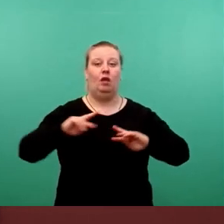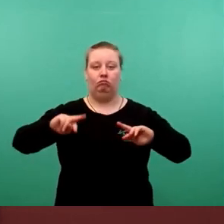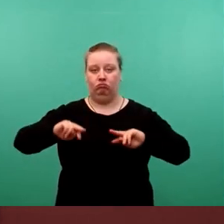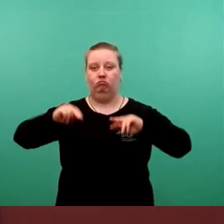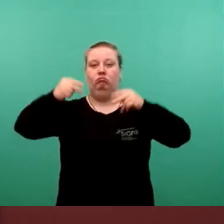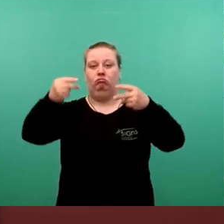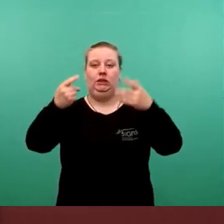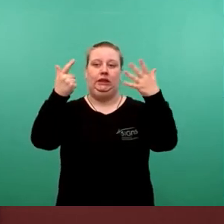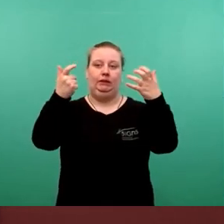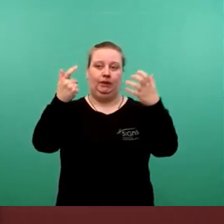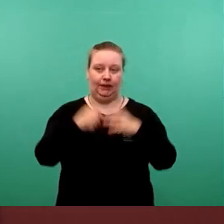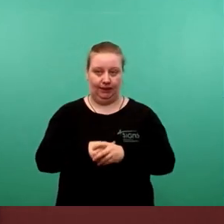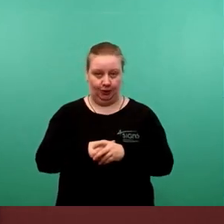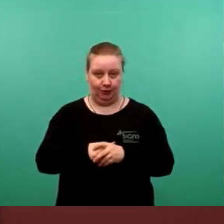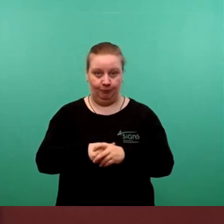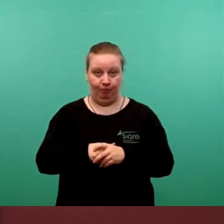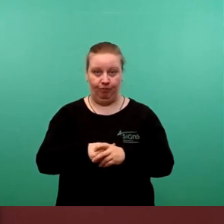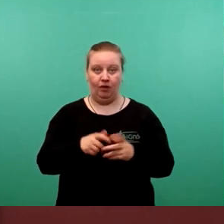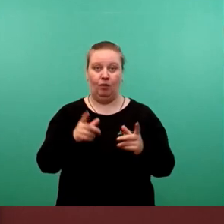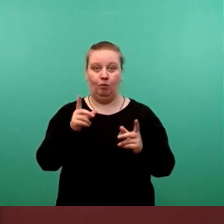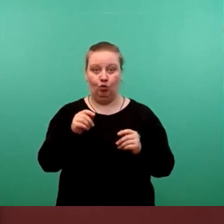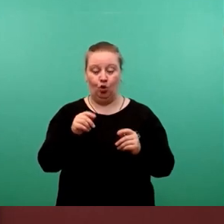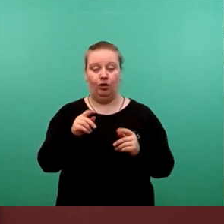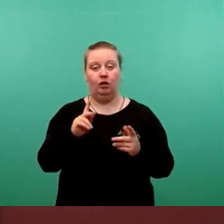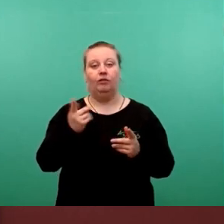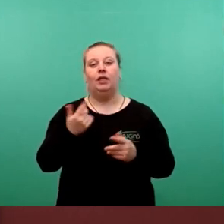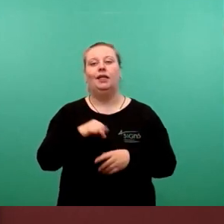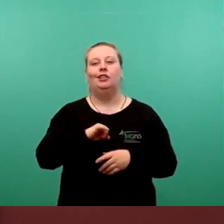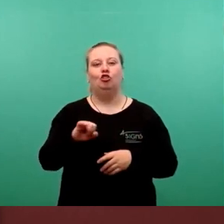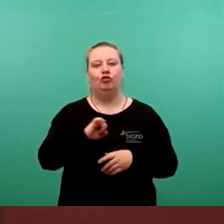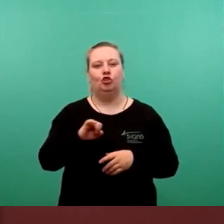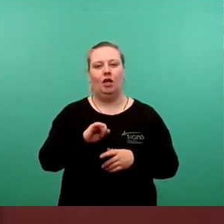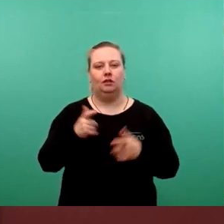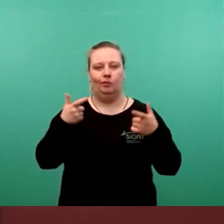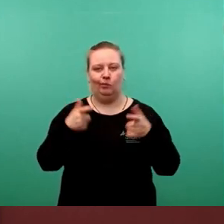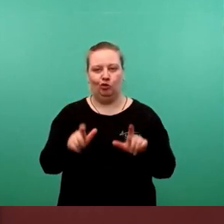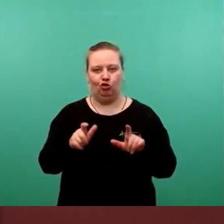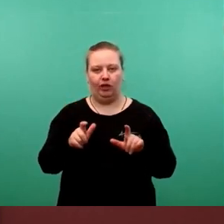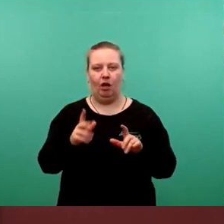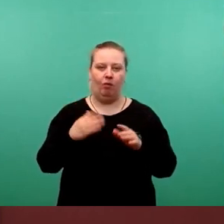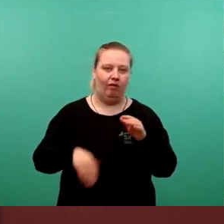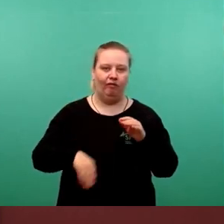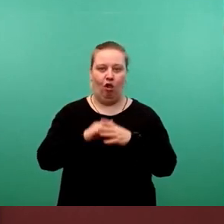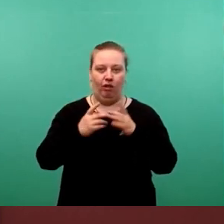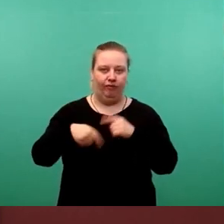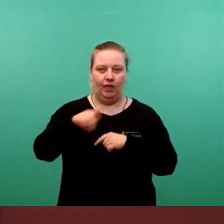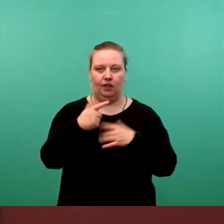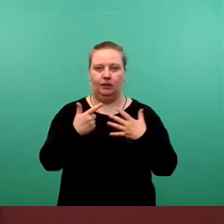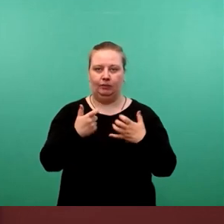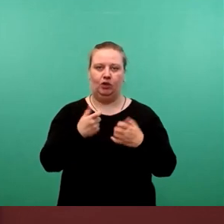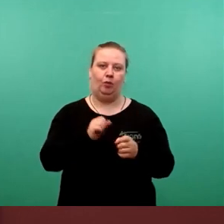wieder entfernt. Eine Änderung der Geschwindigkeitsbeschränkung im eigentlichen Bestand, also 70 kmh,